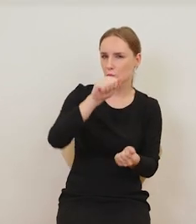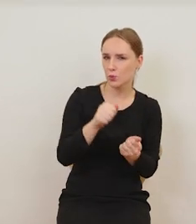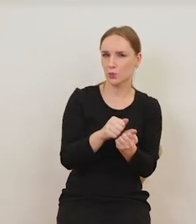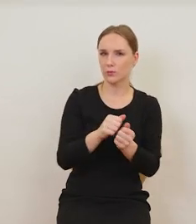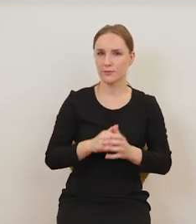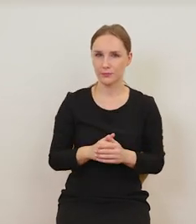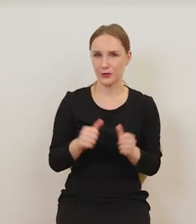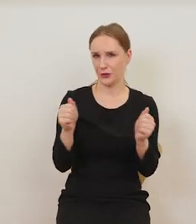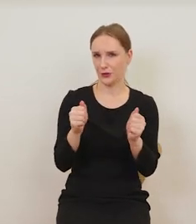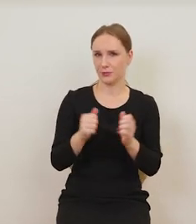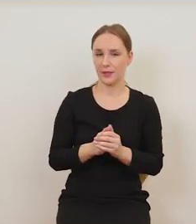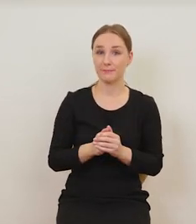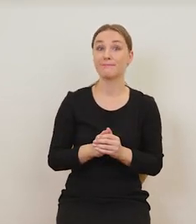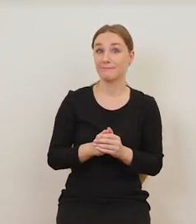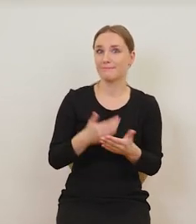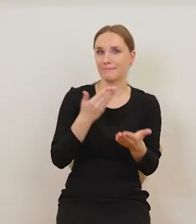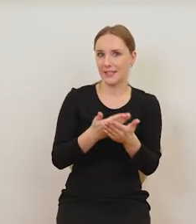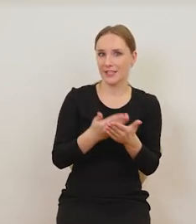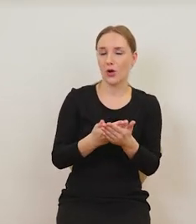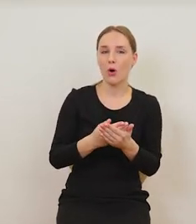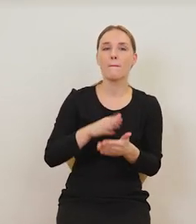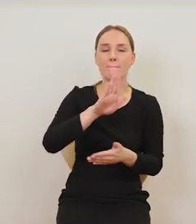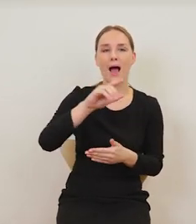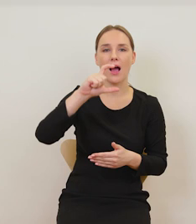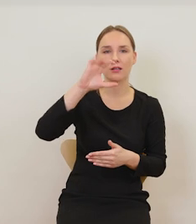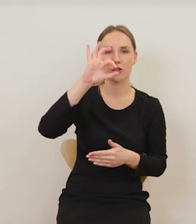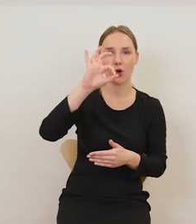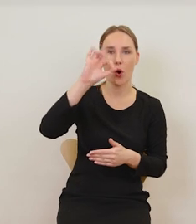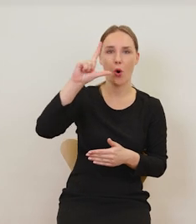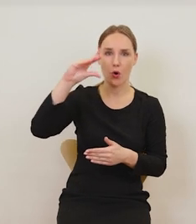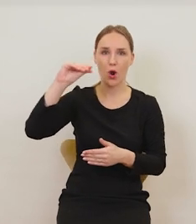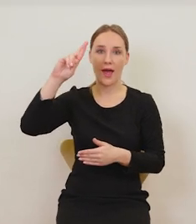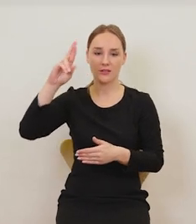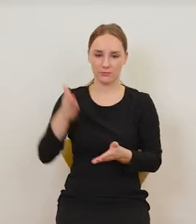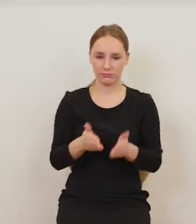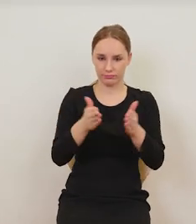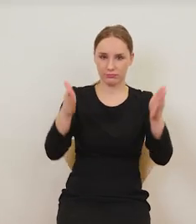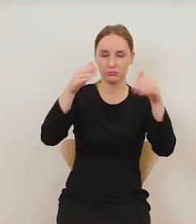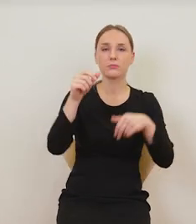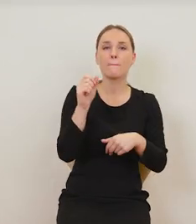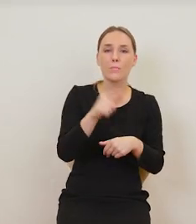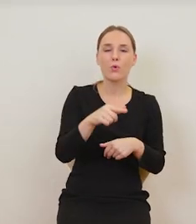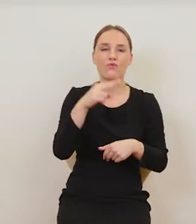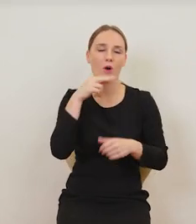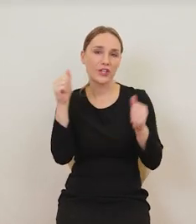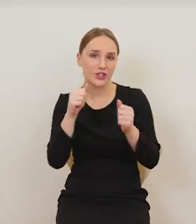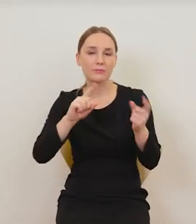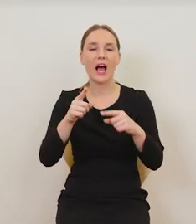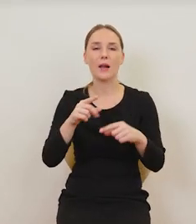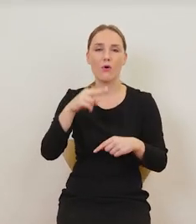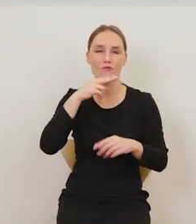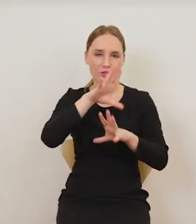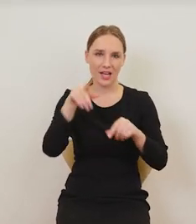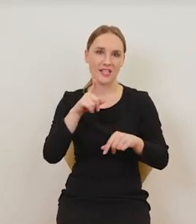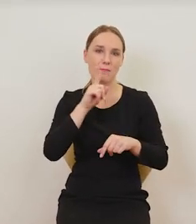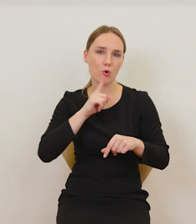I do tego służyły te kulery, tak zwane, czyli schładzacze, w których była albo zimna woda, albo woda zmieszana z lodem. I